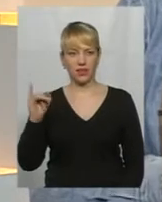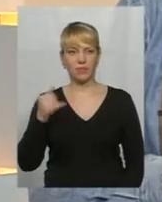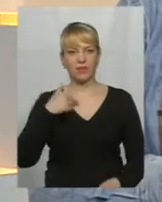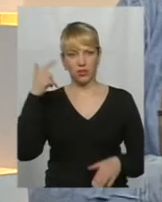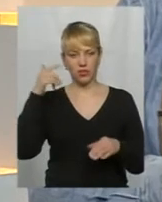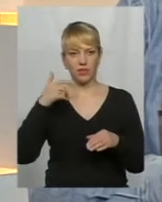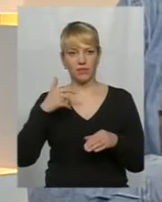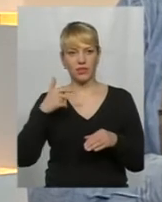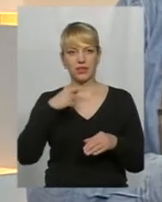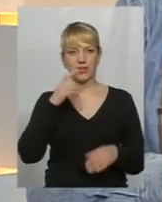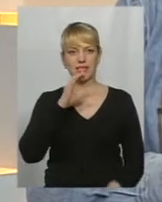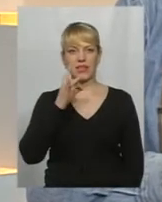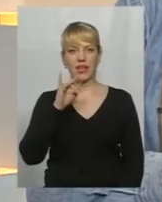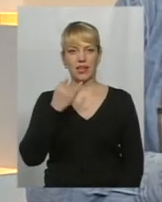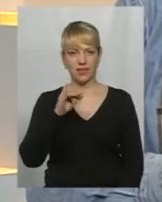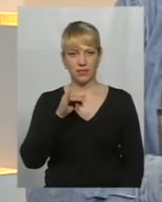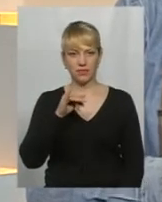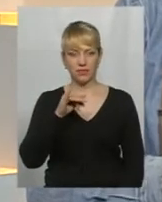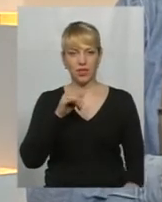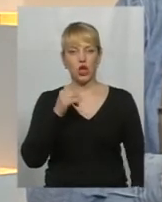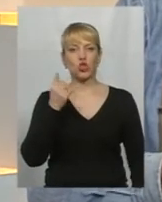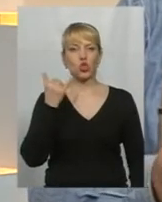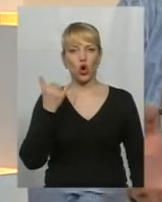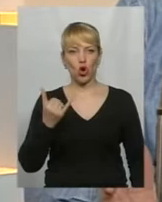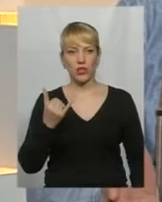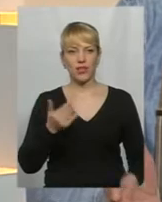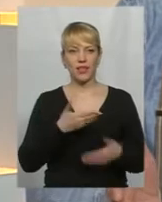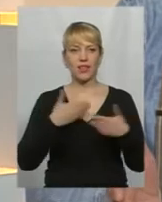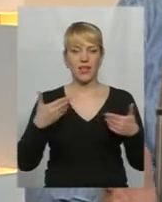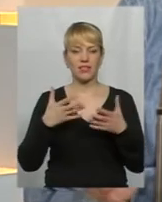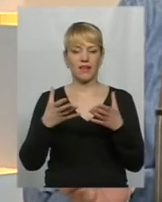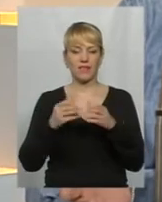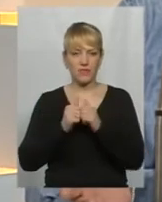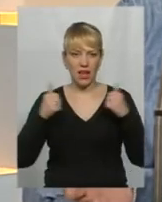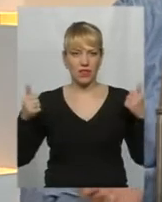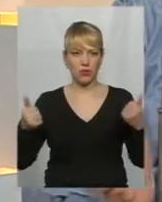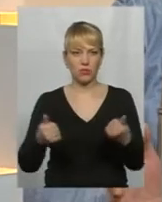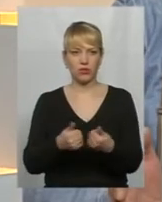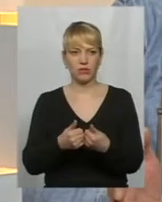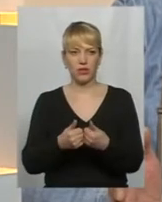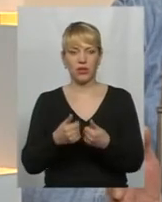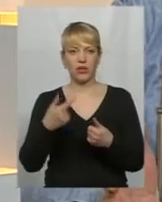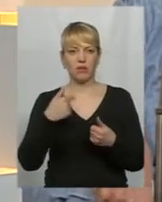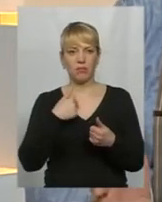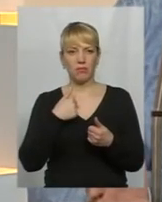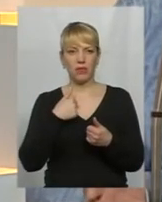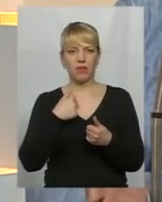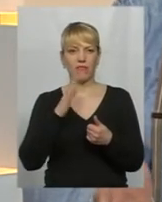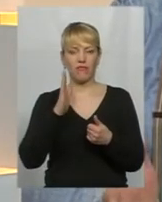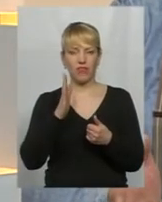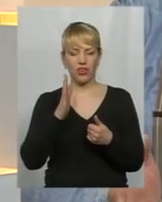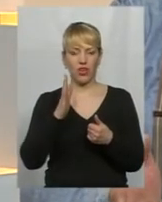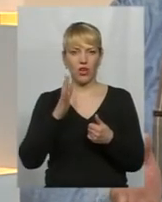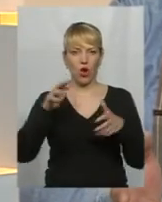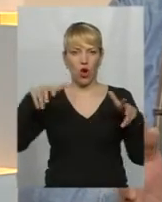це боком вилісти. Написав Сергій, сьогодні нас взяли в оточення. Ми в Рошеновському котлі. Куди нам стріляти?